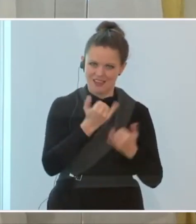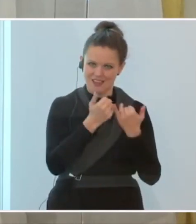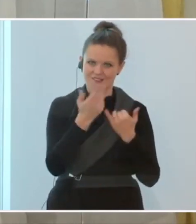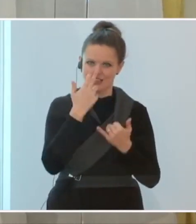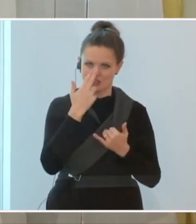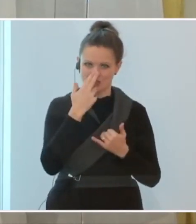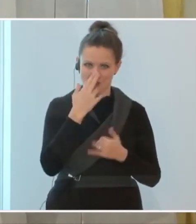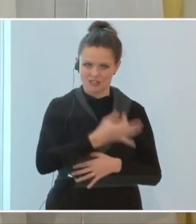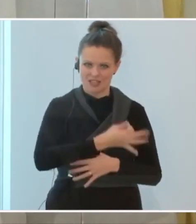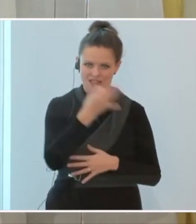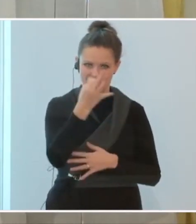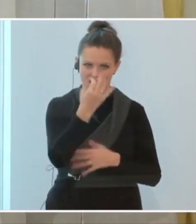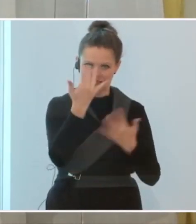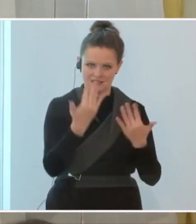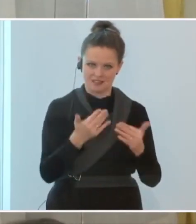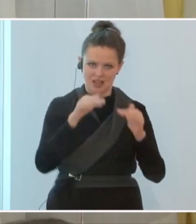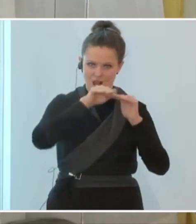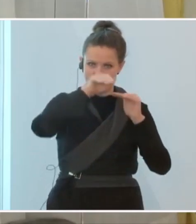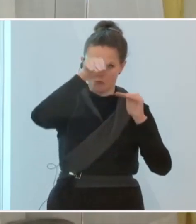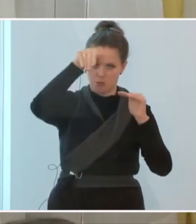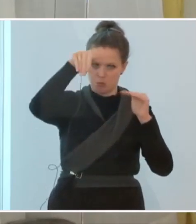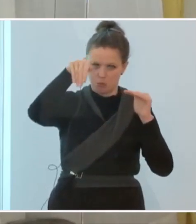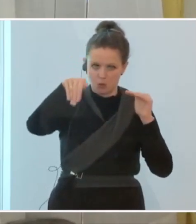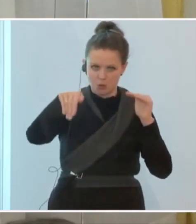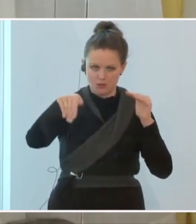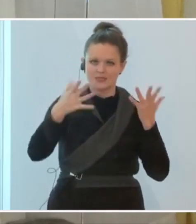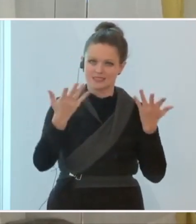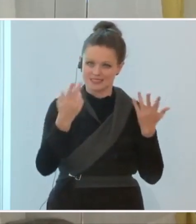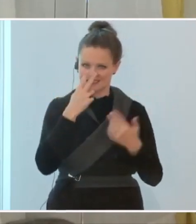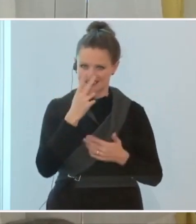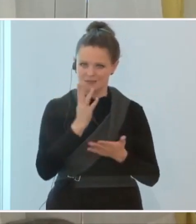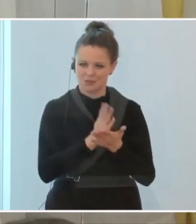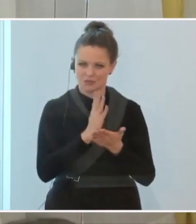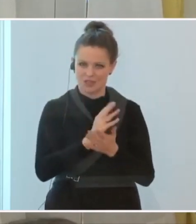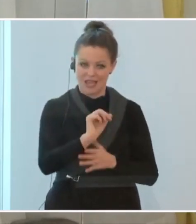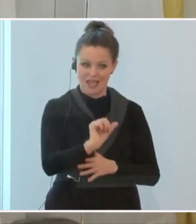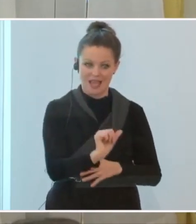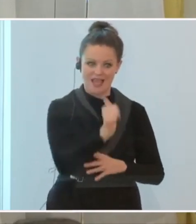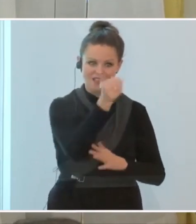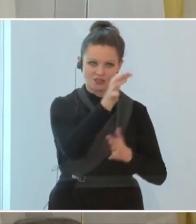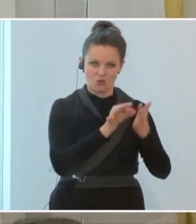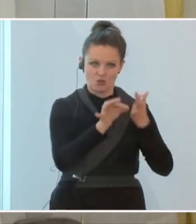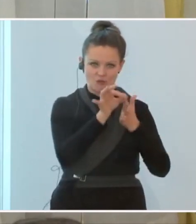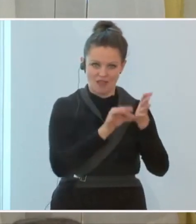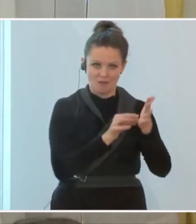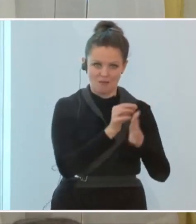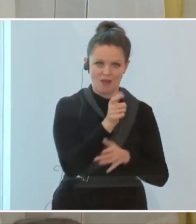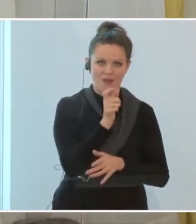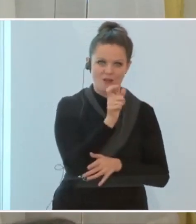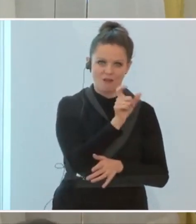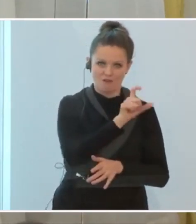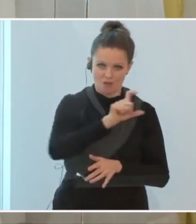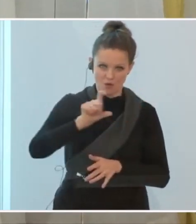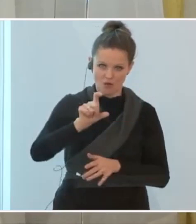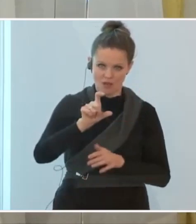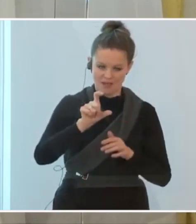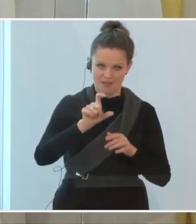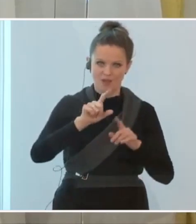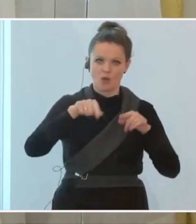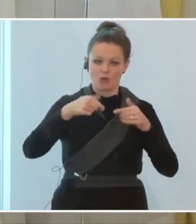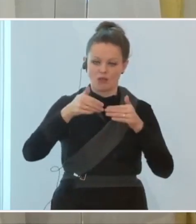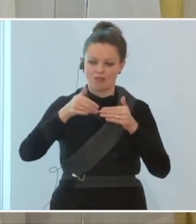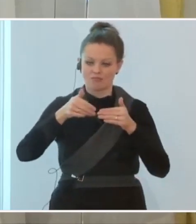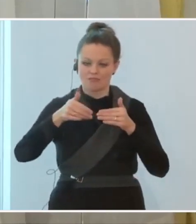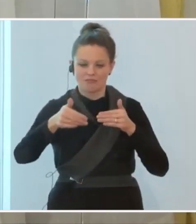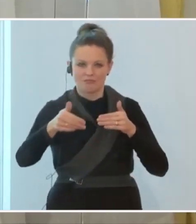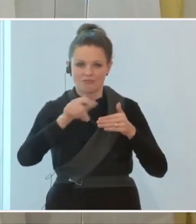den Tageszahlen bergab geht. Sie sehen da immer die erste Novemberwoche, dann die folgenden Wochen und